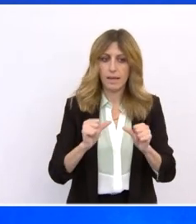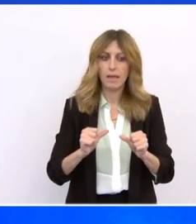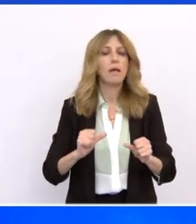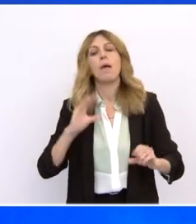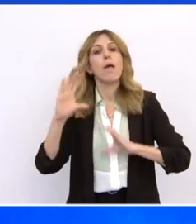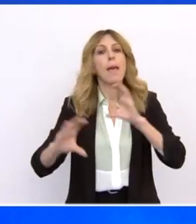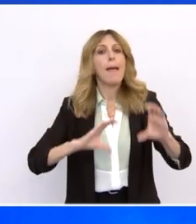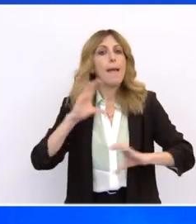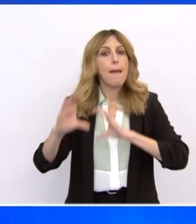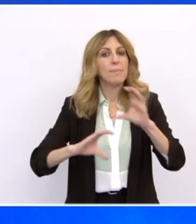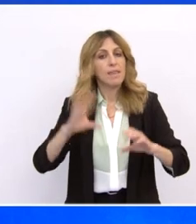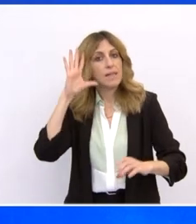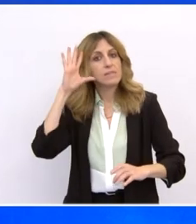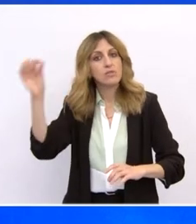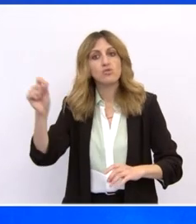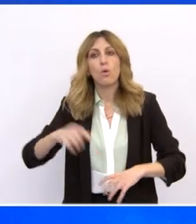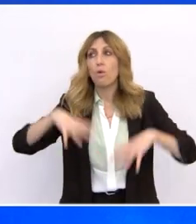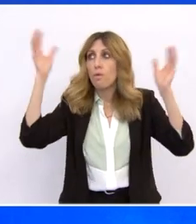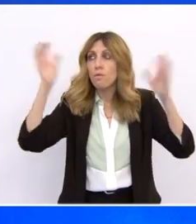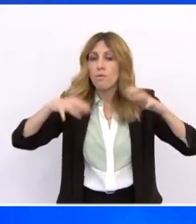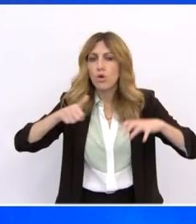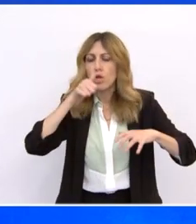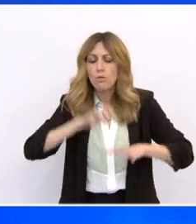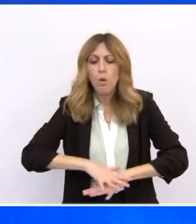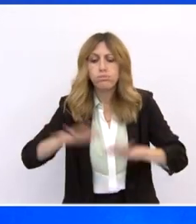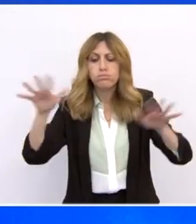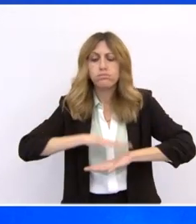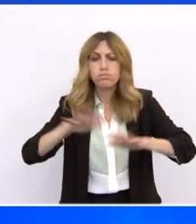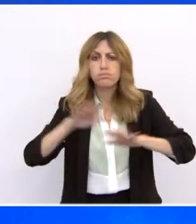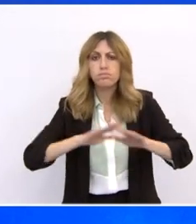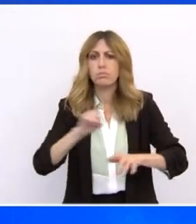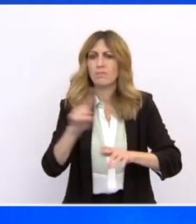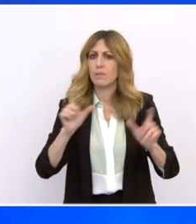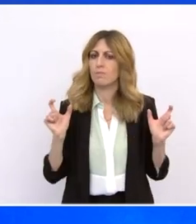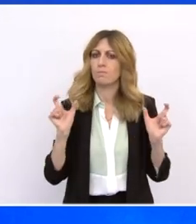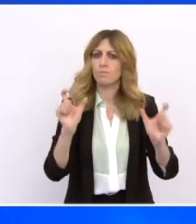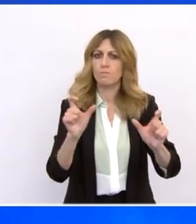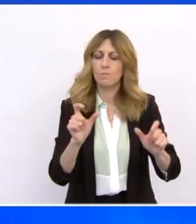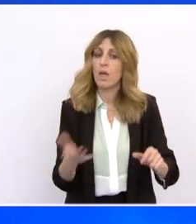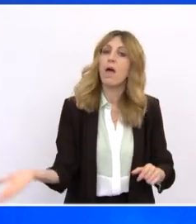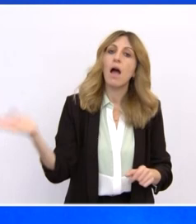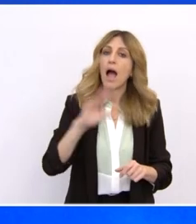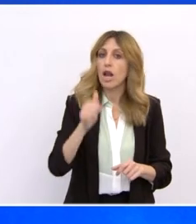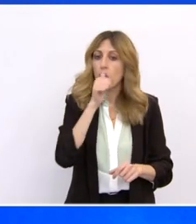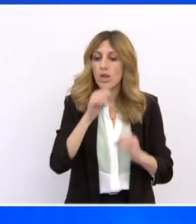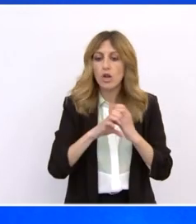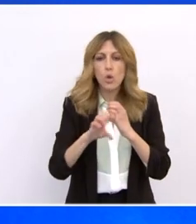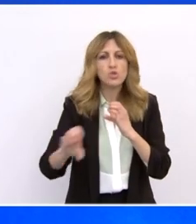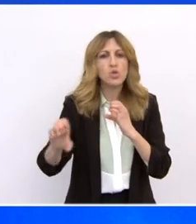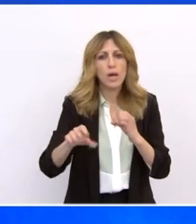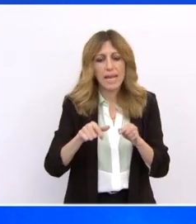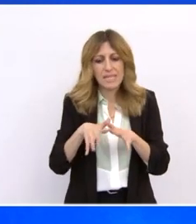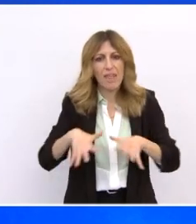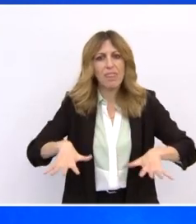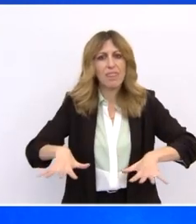αντιπλημμυρικά, συνοδευόμενα από αλλαγές στη χρήση των δικτύων άρδευσης και εγκατάσταση τηλεμετρητών για τον εντοπισμό